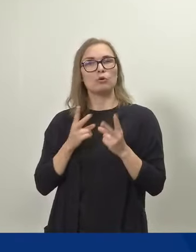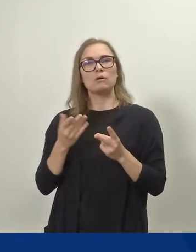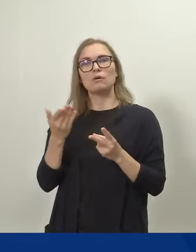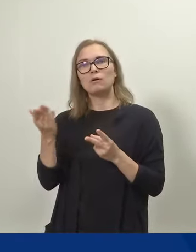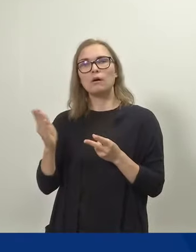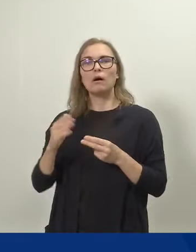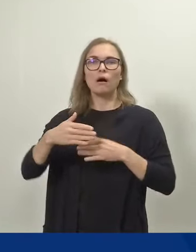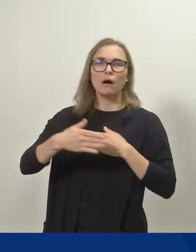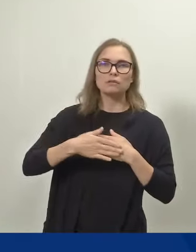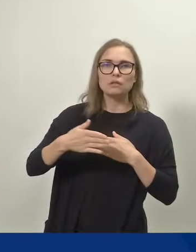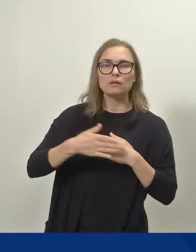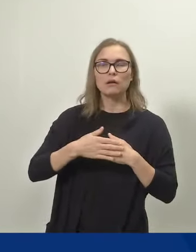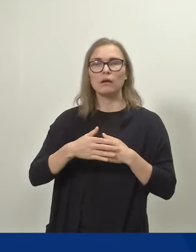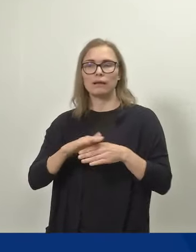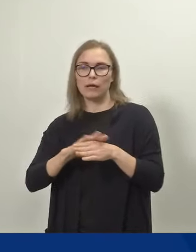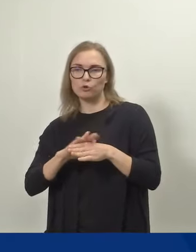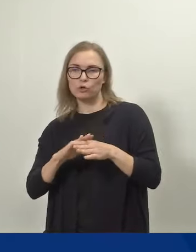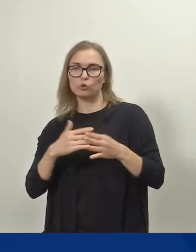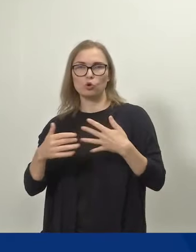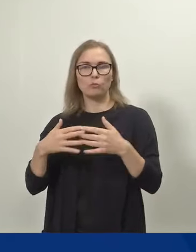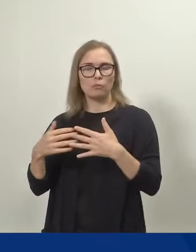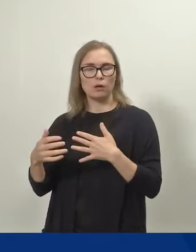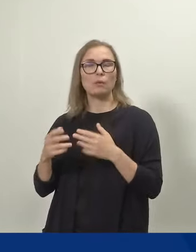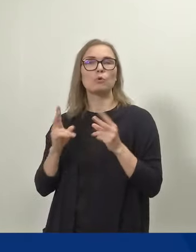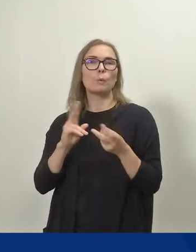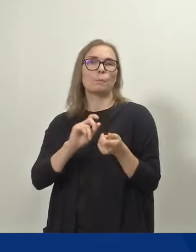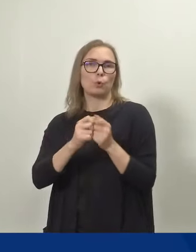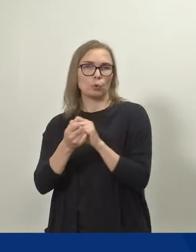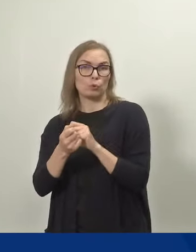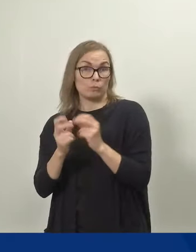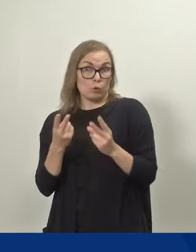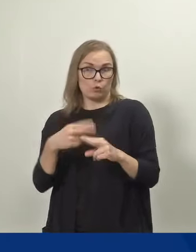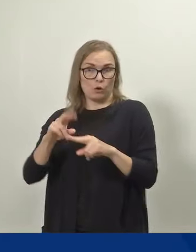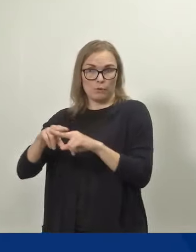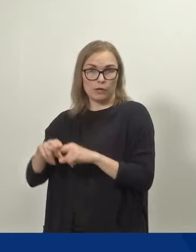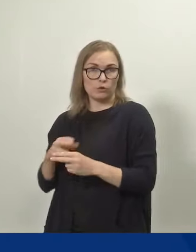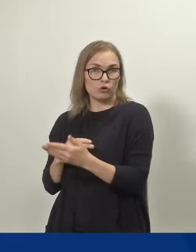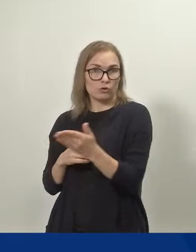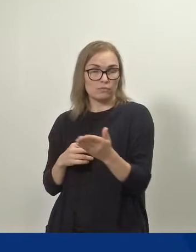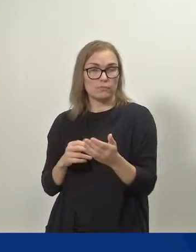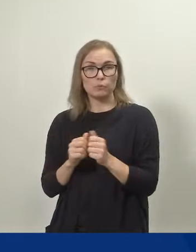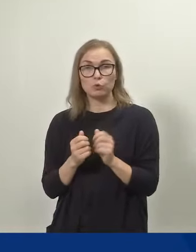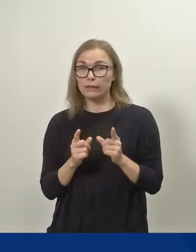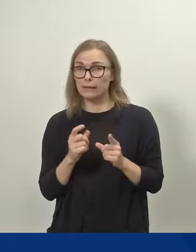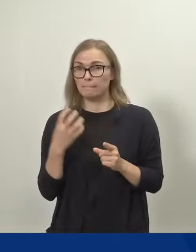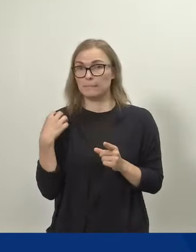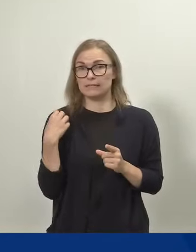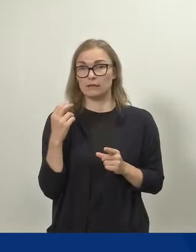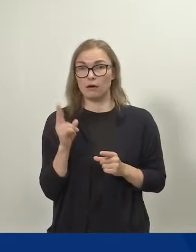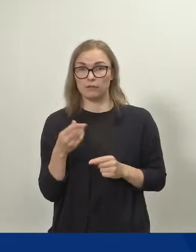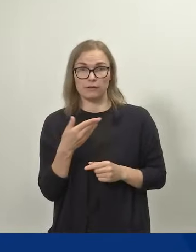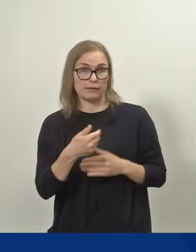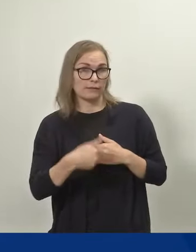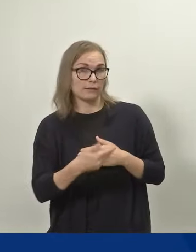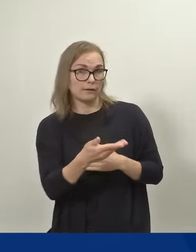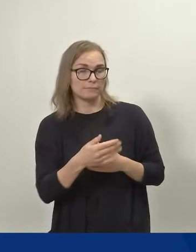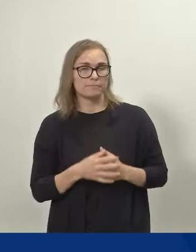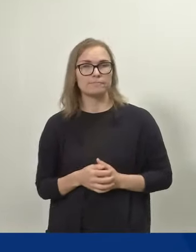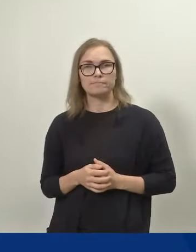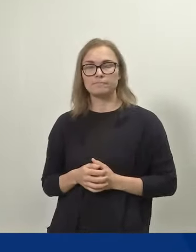käytänteet siellä työpaikalla sitten voisivat muuttua. Mäkki ja päästä opettaa myös Koko jaukon, on, että tärkeää,